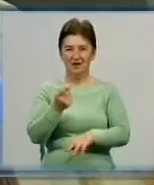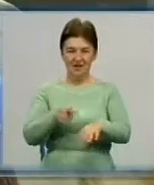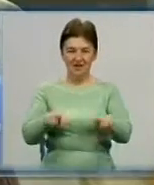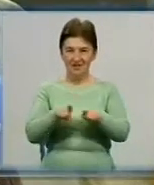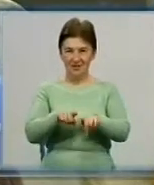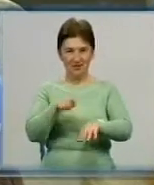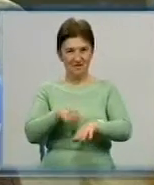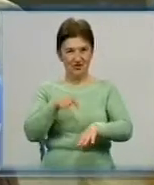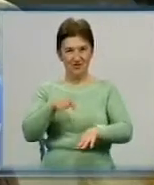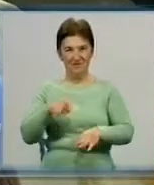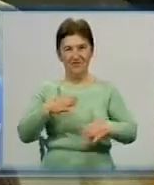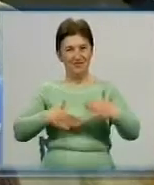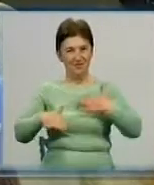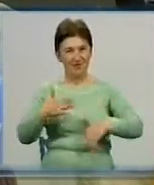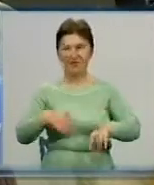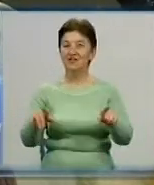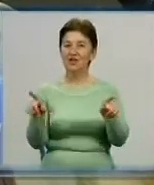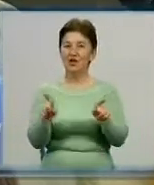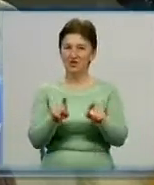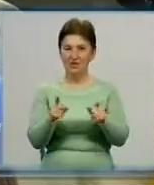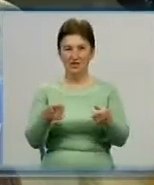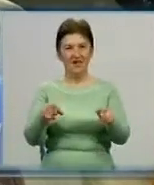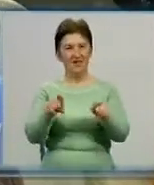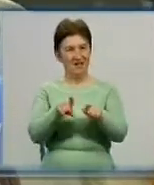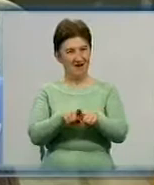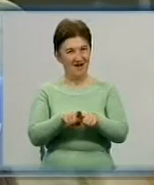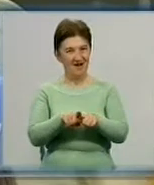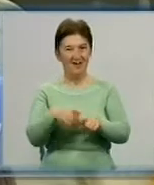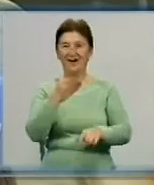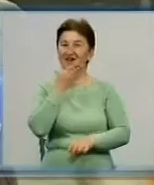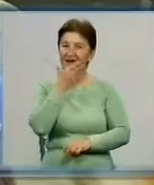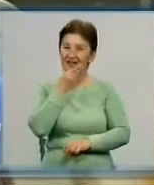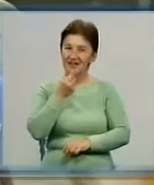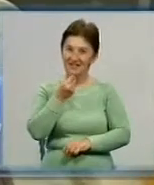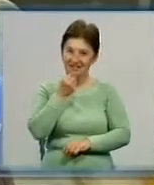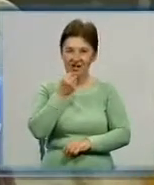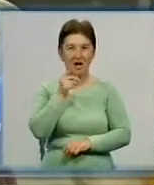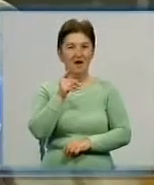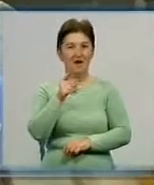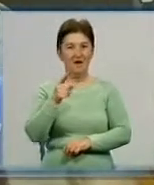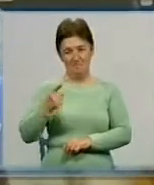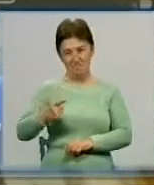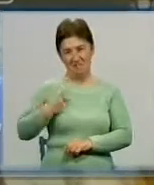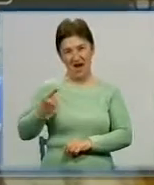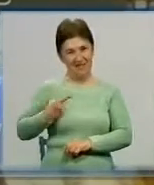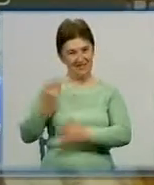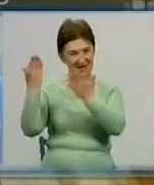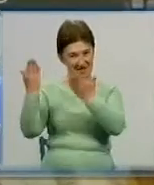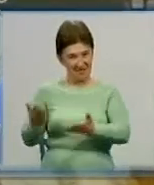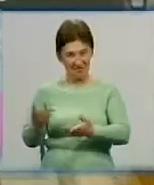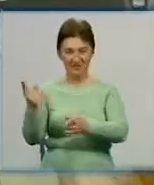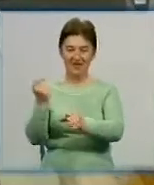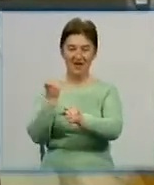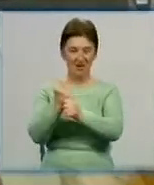задоволення, що така красива майстер і вона робить